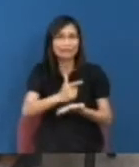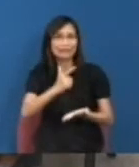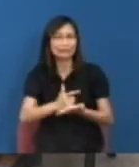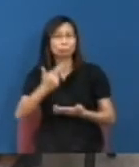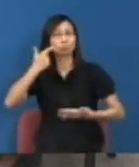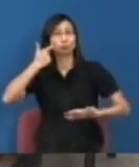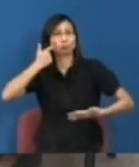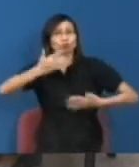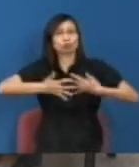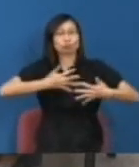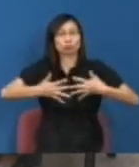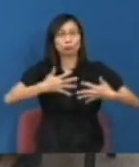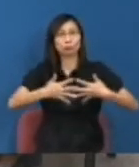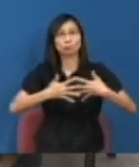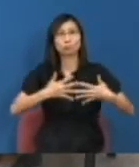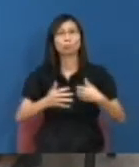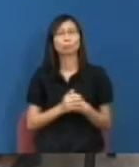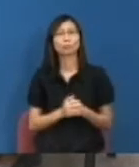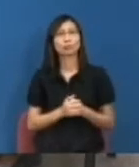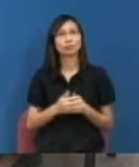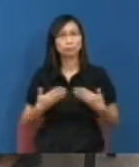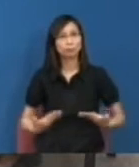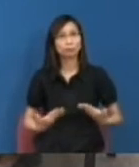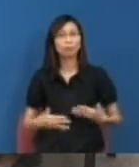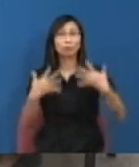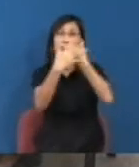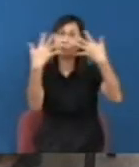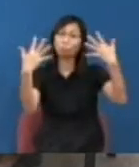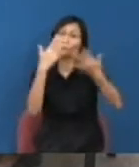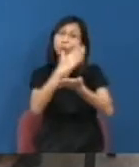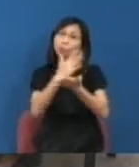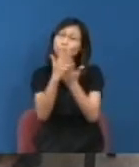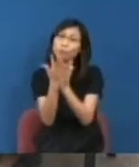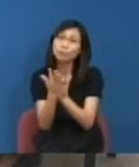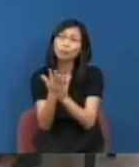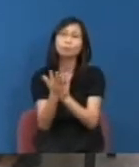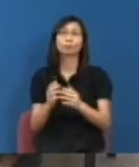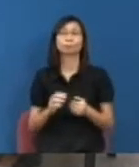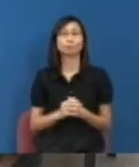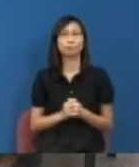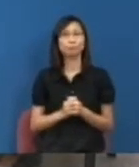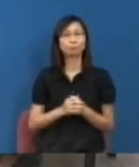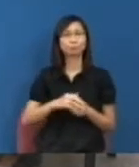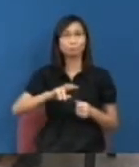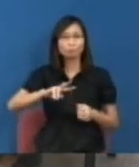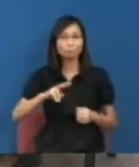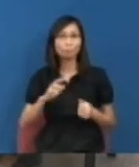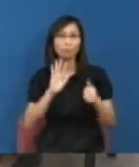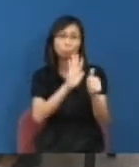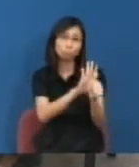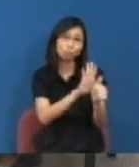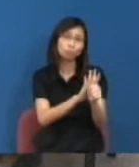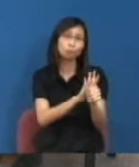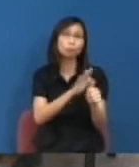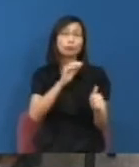其實如果剛才你剛說回網絡或是社交媒體出現其實造就了一個好的現象就是說其實